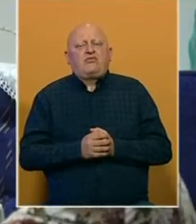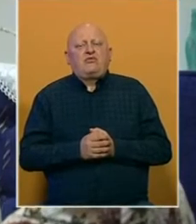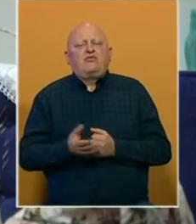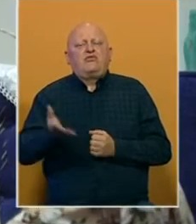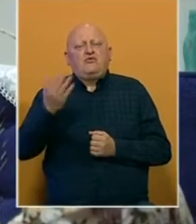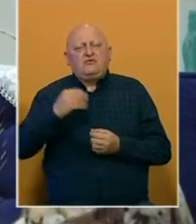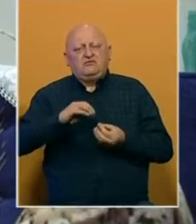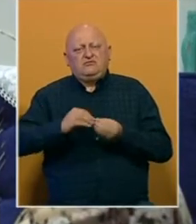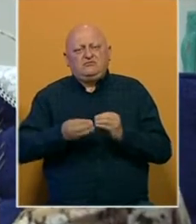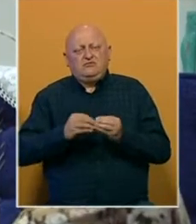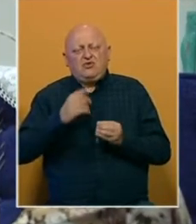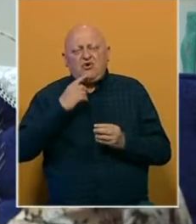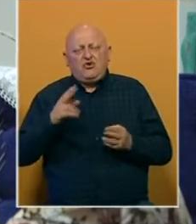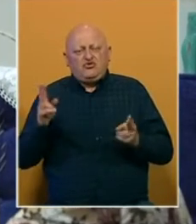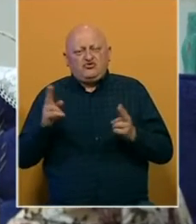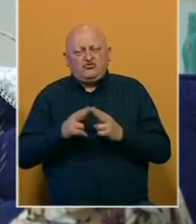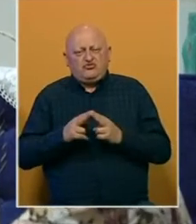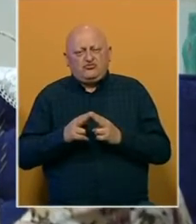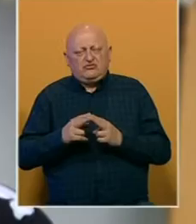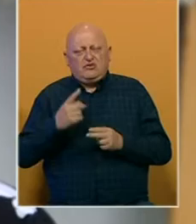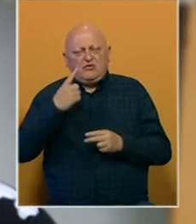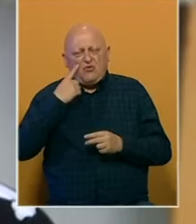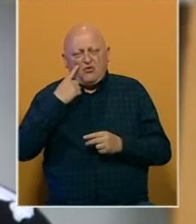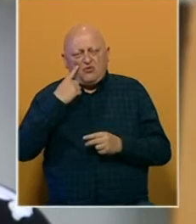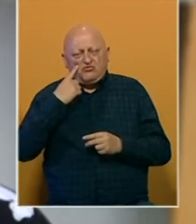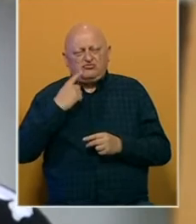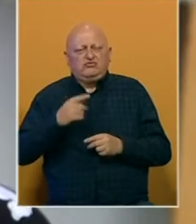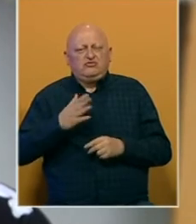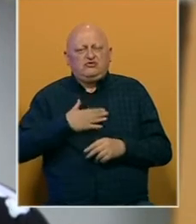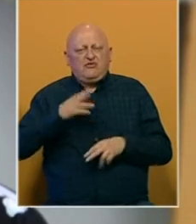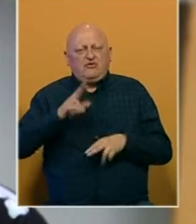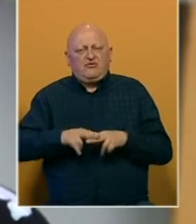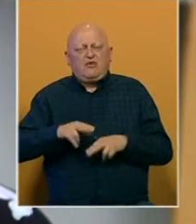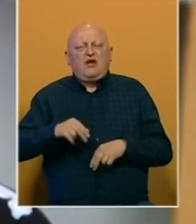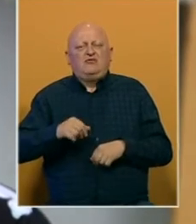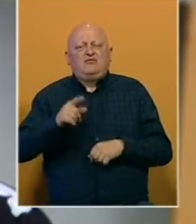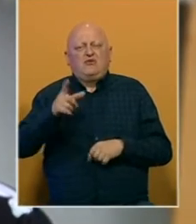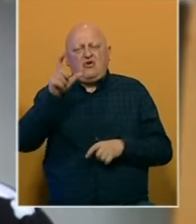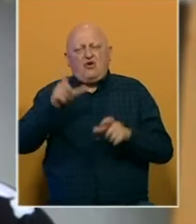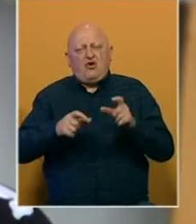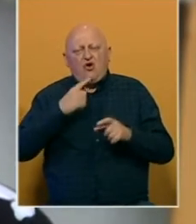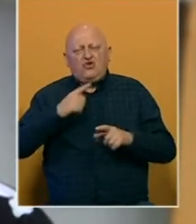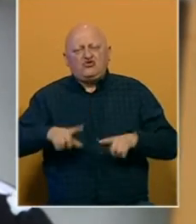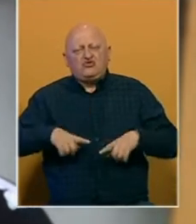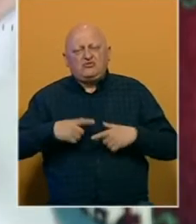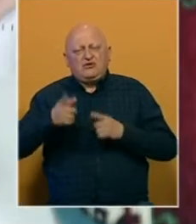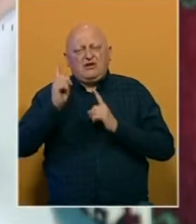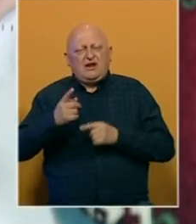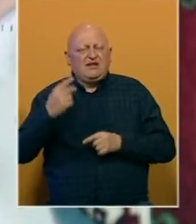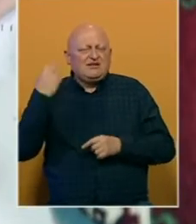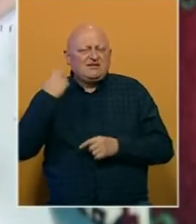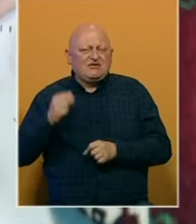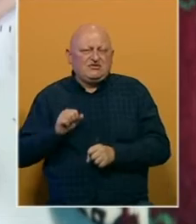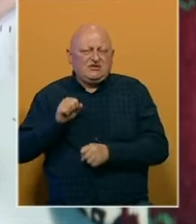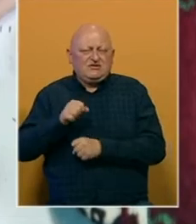Uprko s problemima sa kojima se susreću uprilikom pokušaja da ostvare svoje pravo na pravdu osobe koje su preživjele ratno seksualno